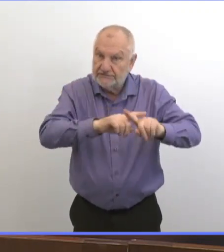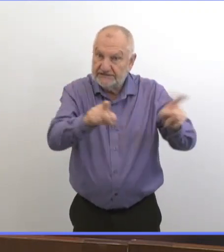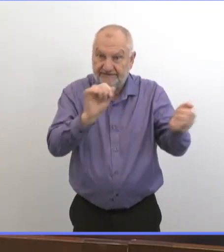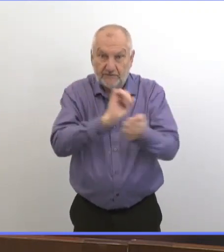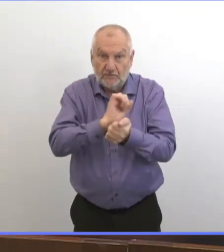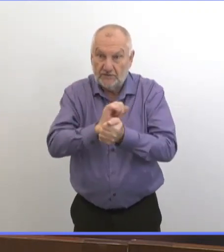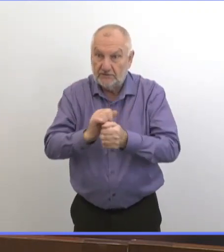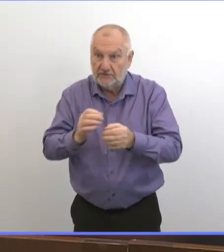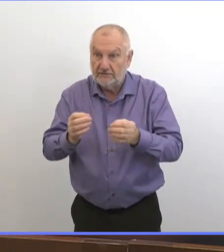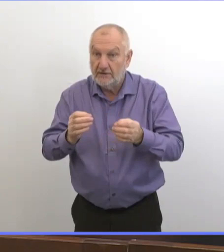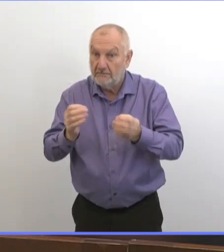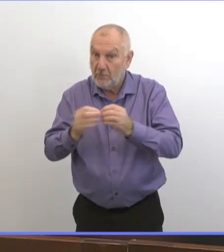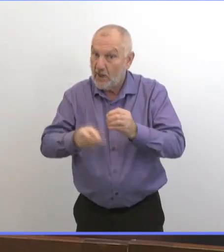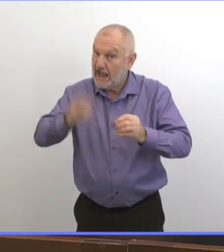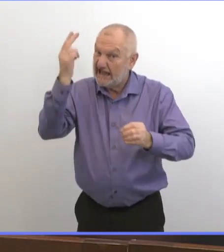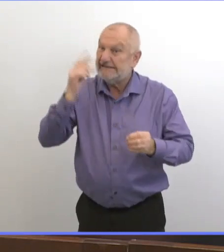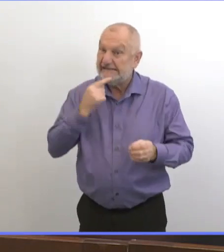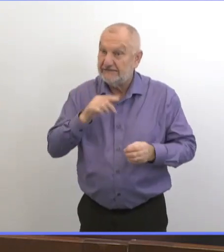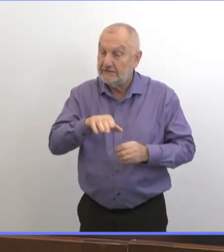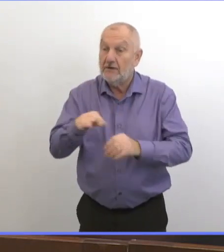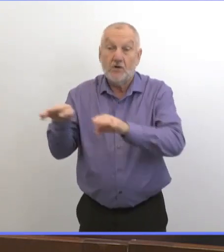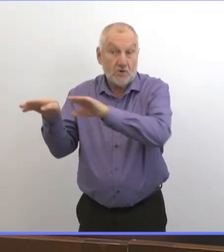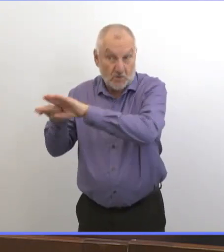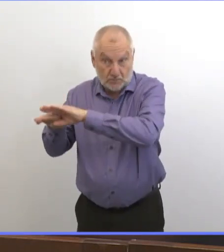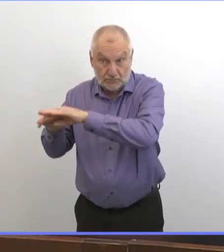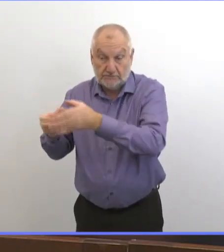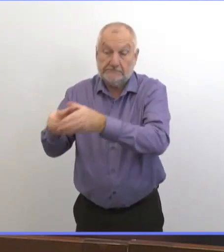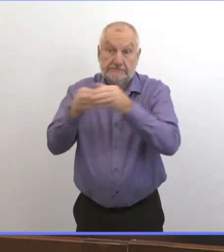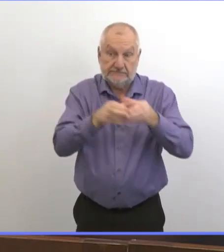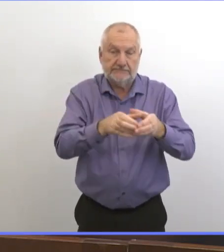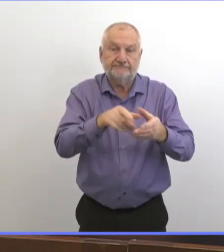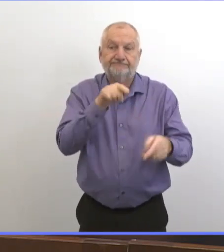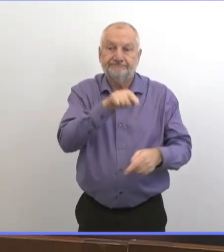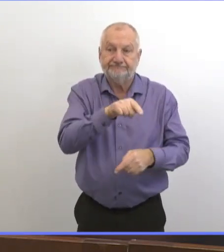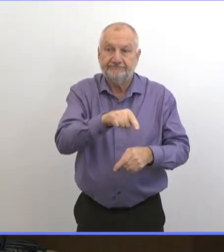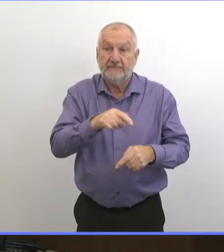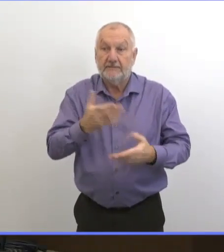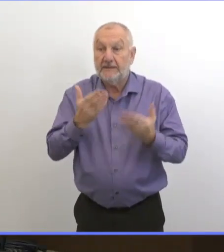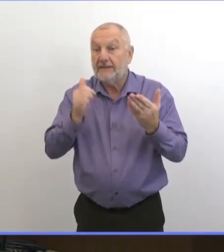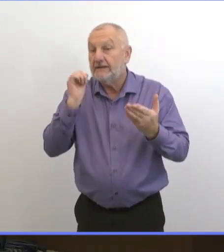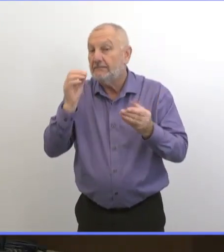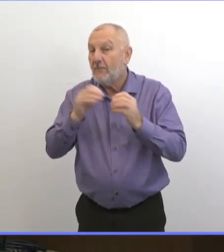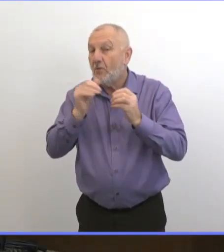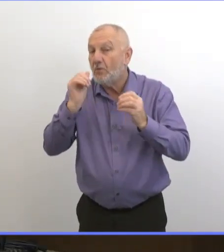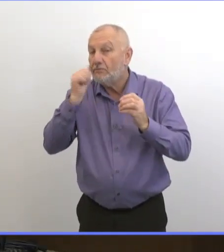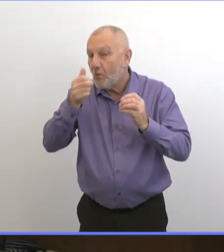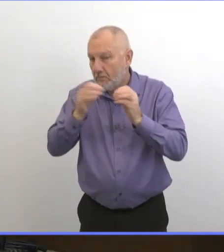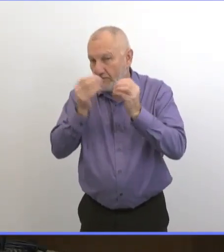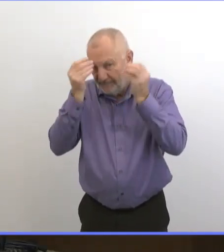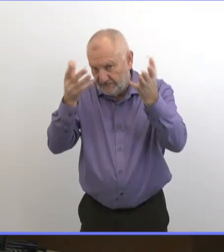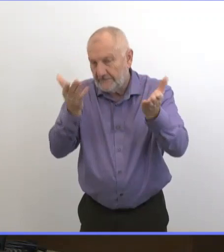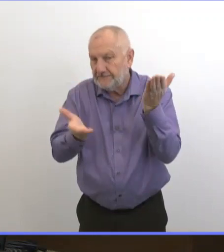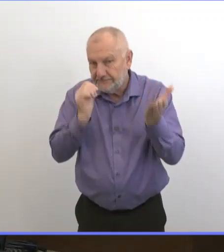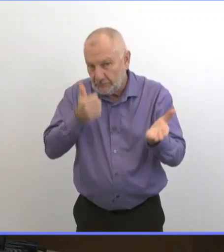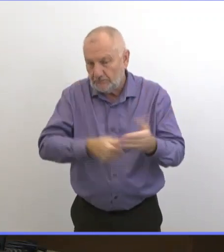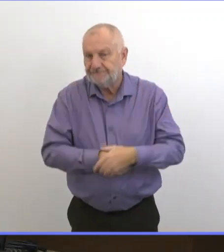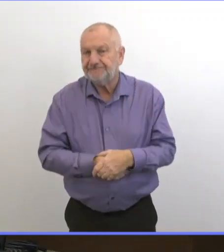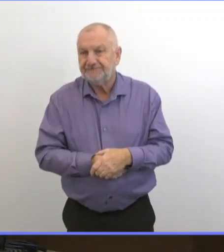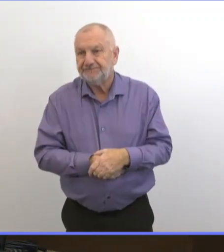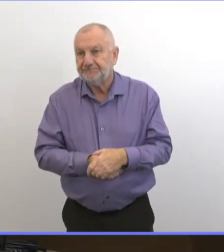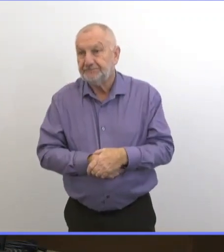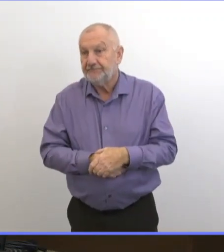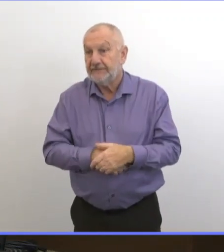pressants et donc il a fallu redéployer le personnel. J'aurai plus de détails demain. De CTV, Jonas.